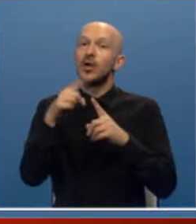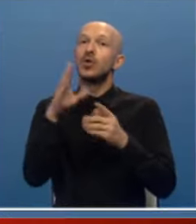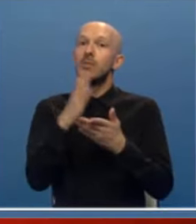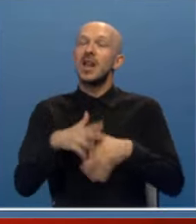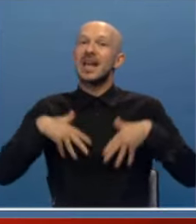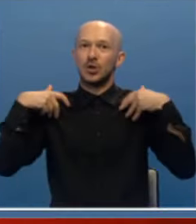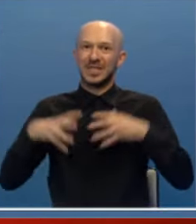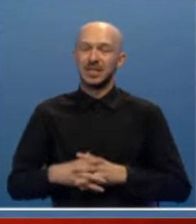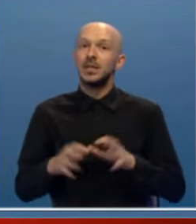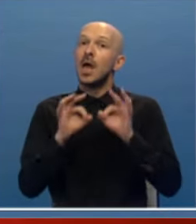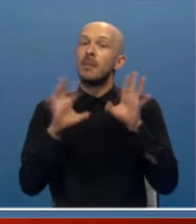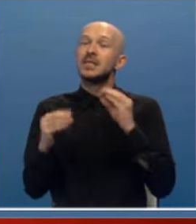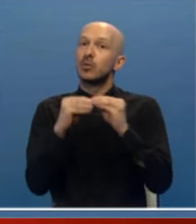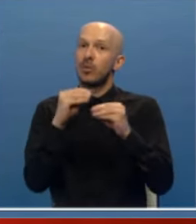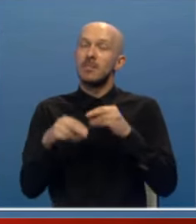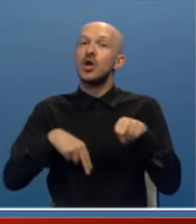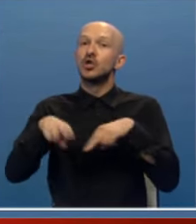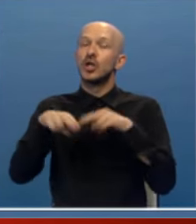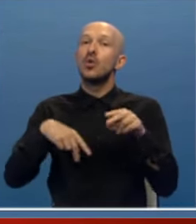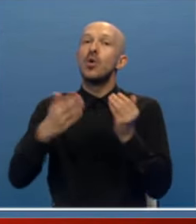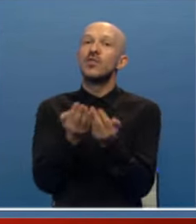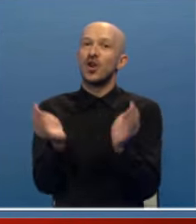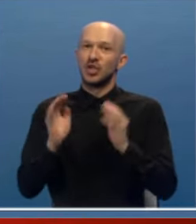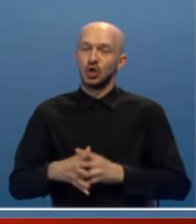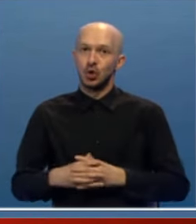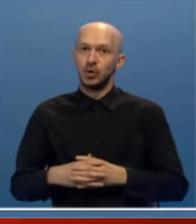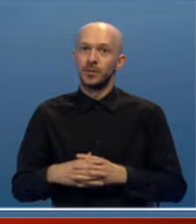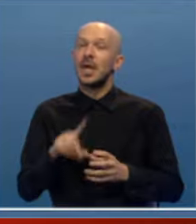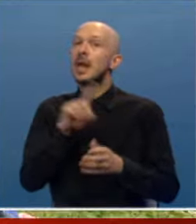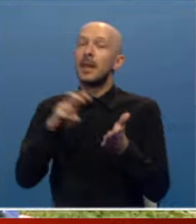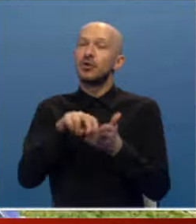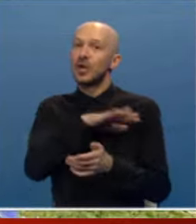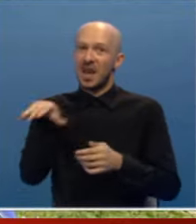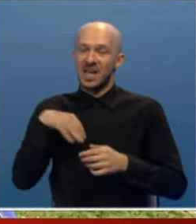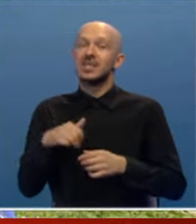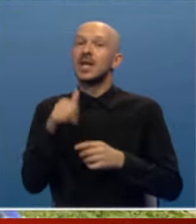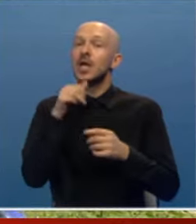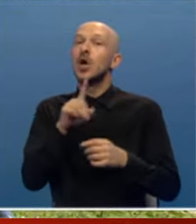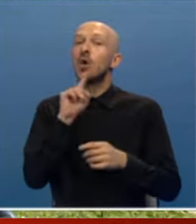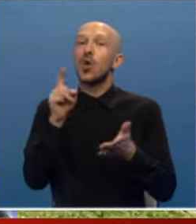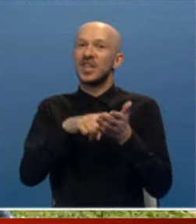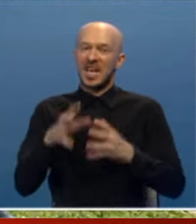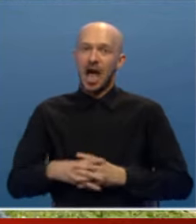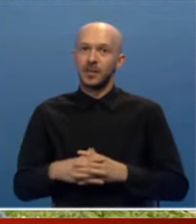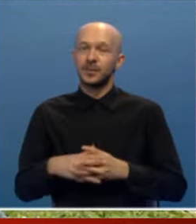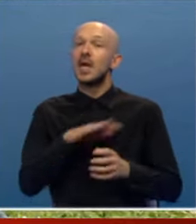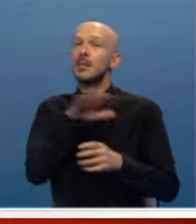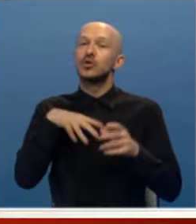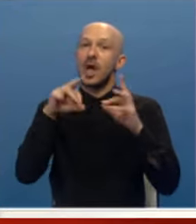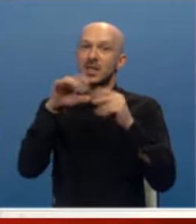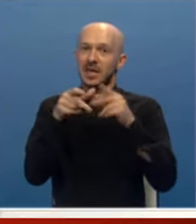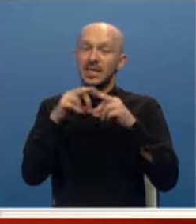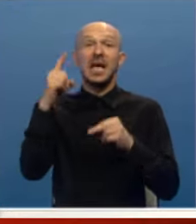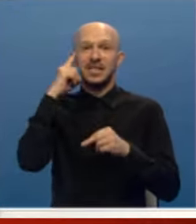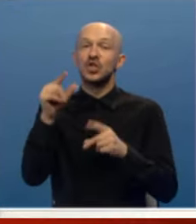bila radost. Bez problema šetaju po dvorištu, ni se nas plaše, ni ti ko dira, baš su nam atrakcije.